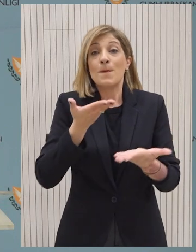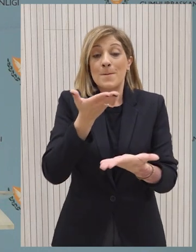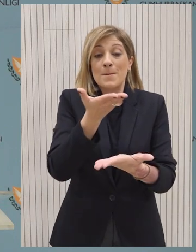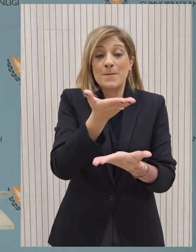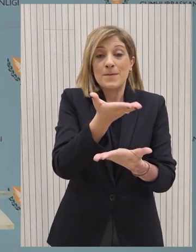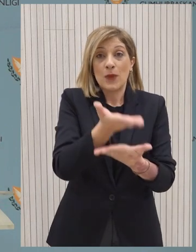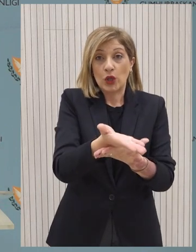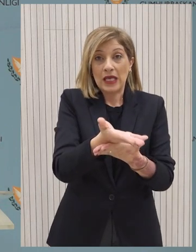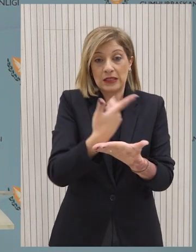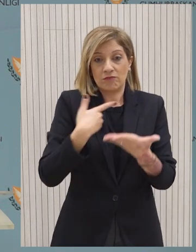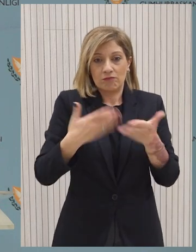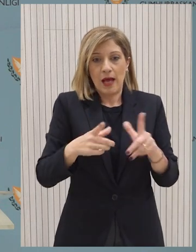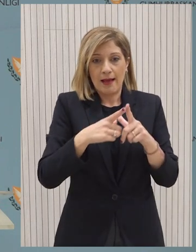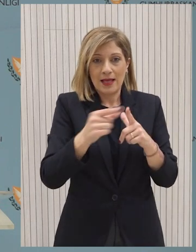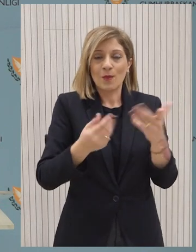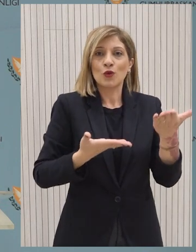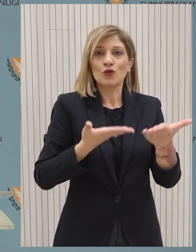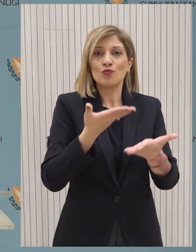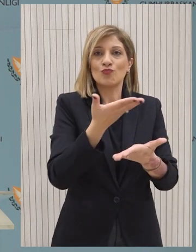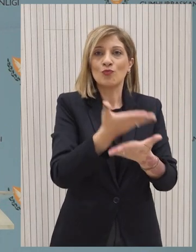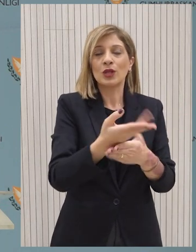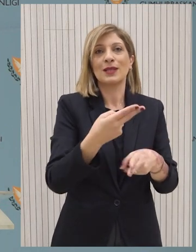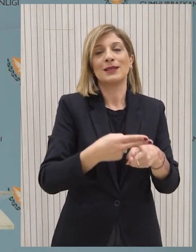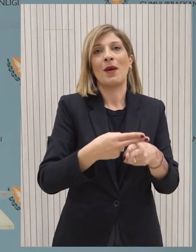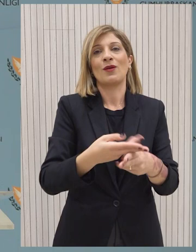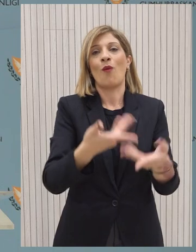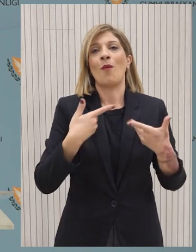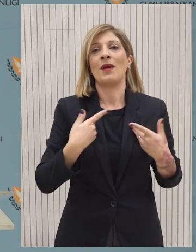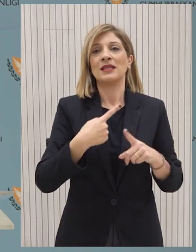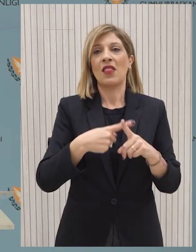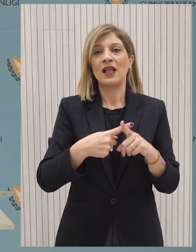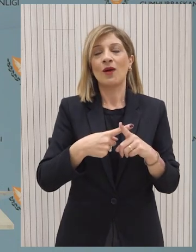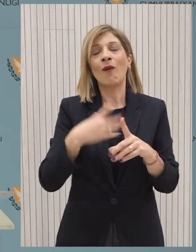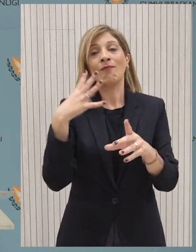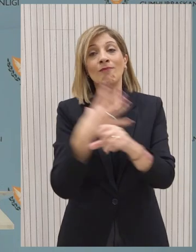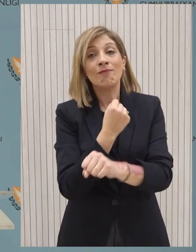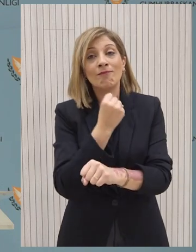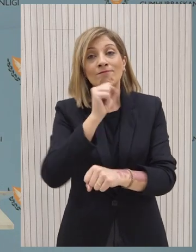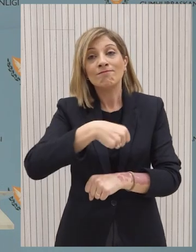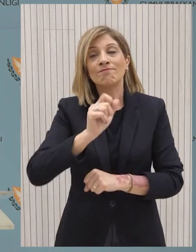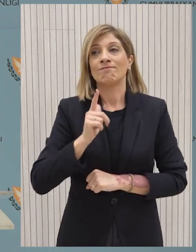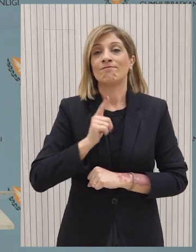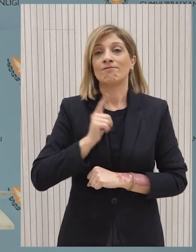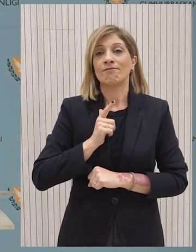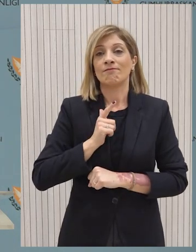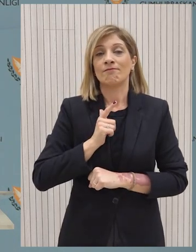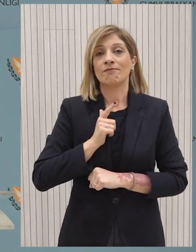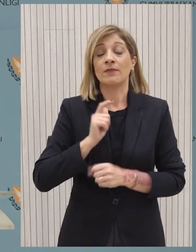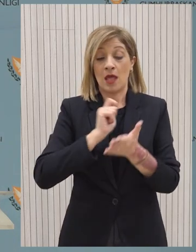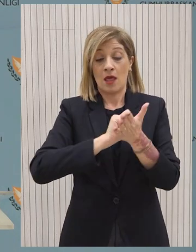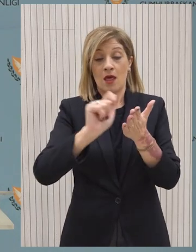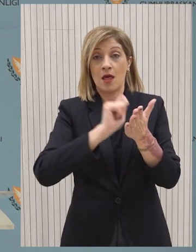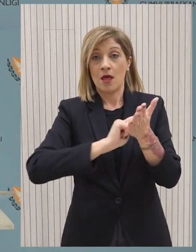αναφέρει, δεν μπορεί να εφαρμοστεί. Την ίδια στιγμή, να σας πω ότι το έγγραφο, το οποίο έχει μοιραστεί ο πρόεδρος της Δημοκρατίας και με τον